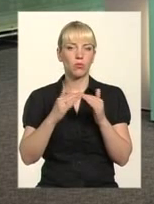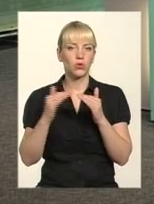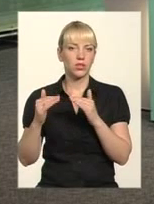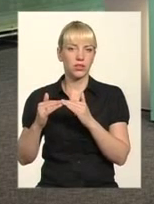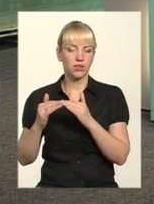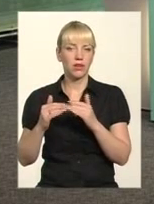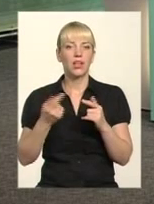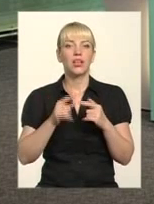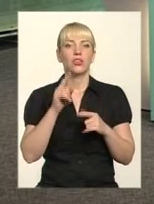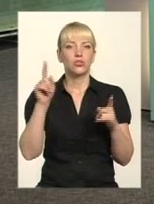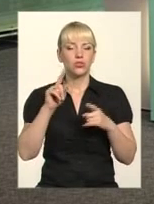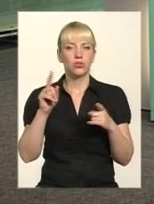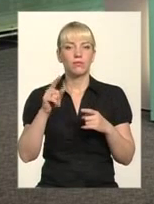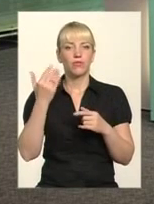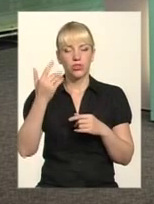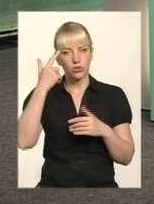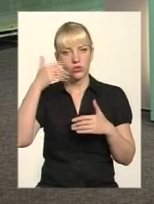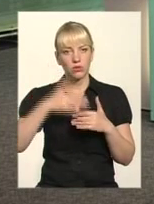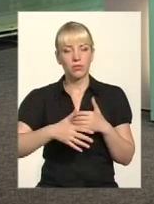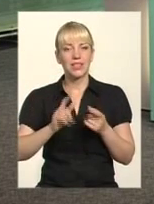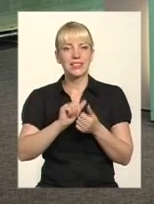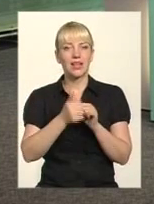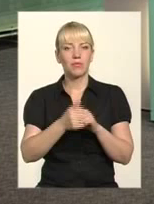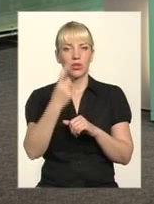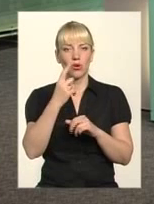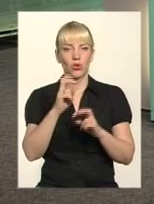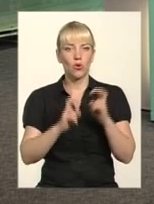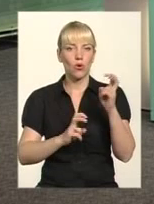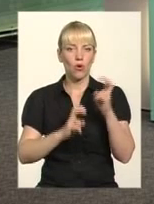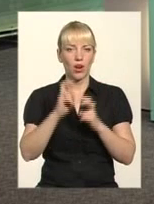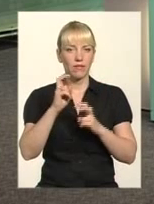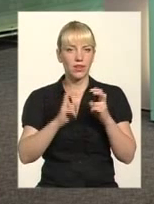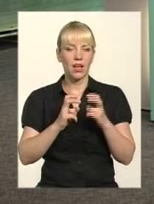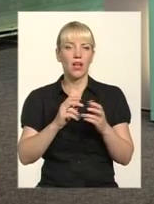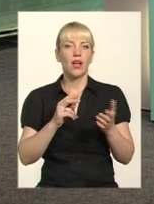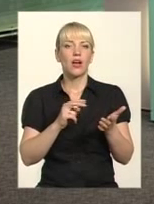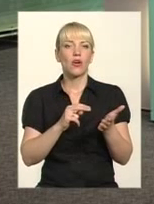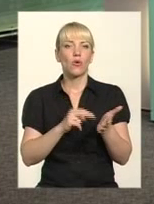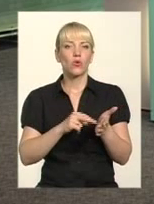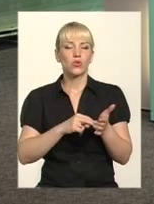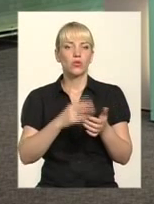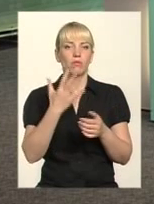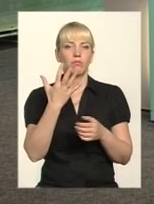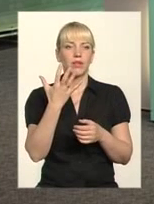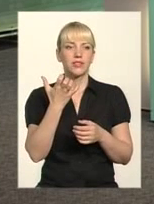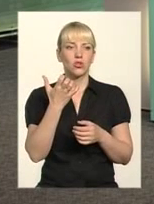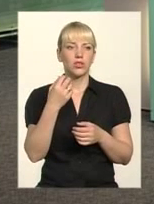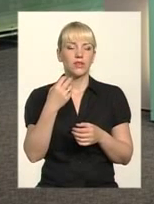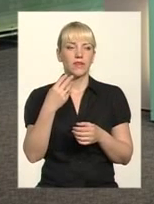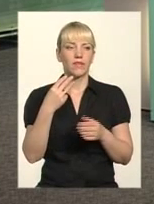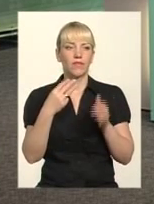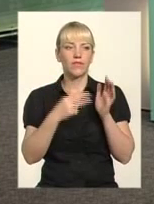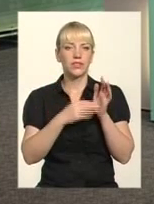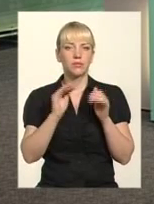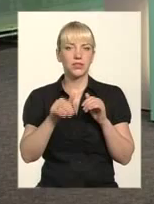Так, щоб ви приблизно орієнтувалися, заміна одного ліфта коштує близько 500 тисяч гривень. А на ці